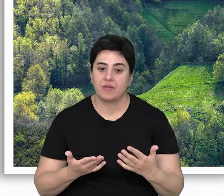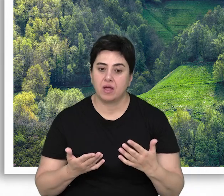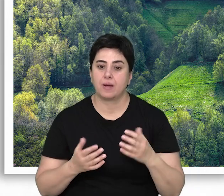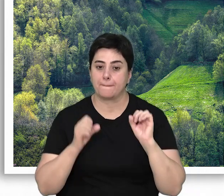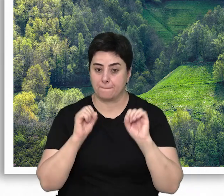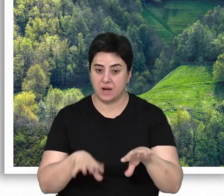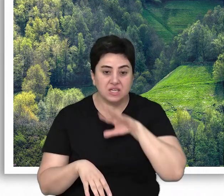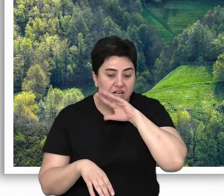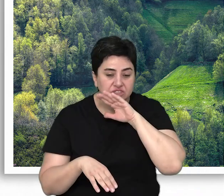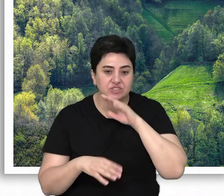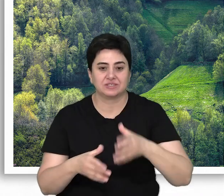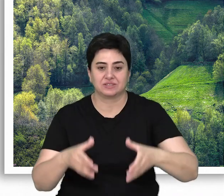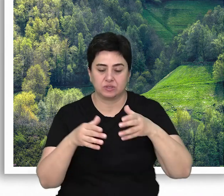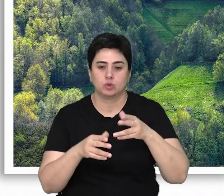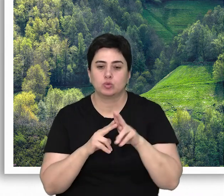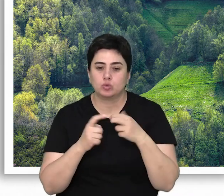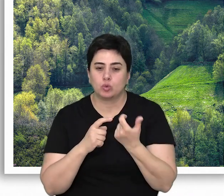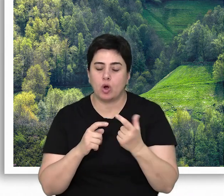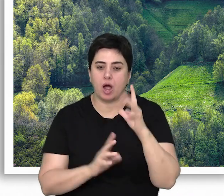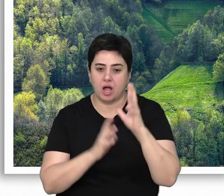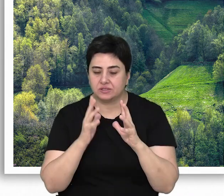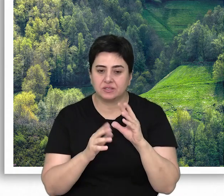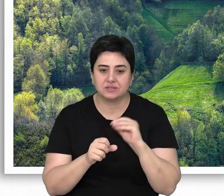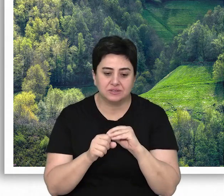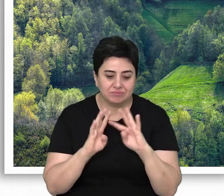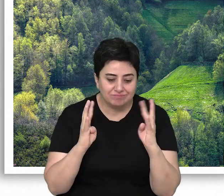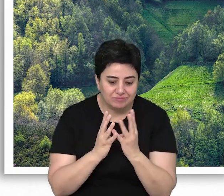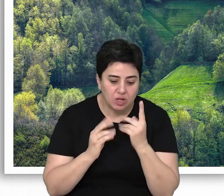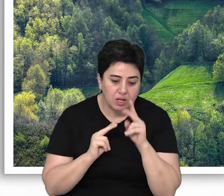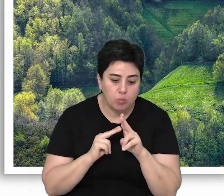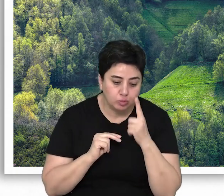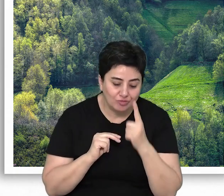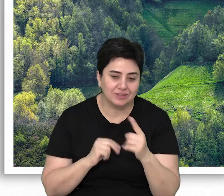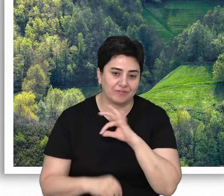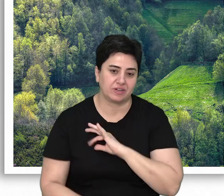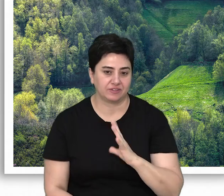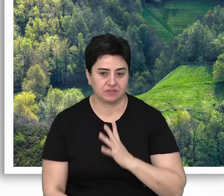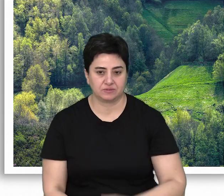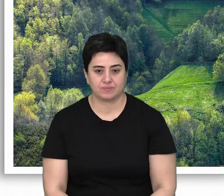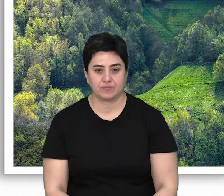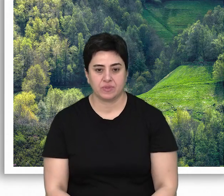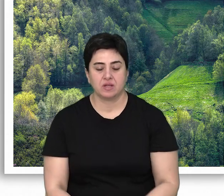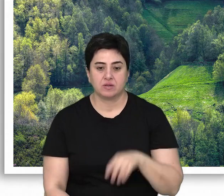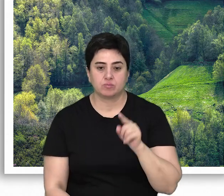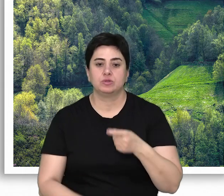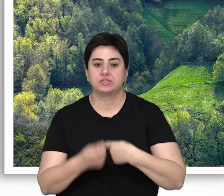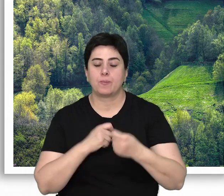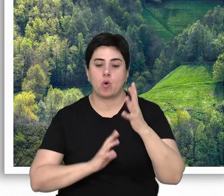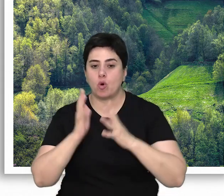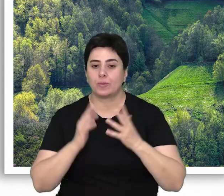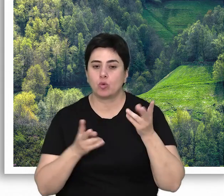Ya da bırakılacak olan yaşlı ve dikili kuru ağaçların kovuklu olanlardan seçilmesinde yarar vardır. İşletme